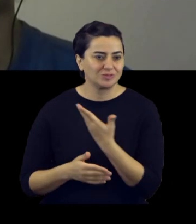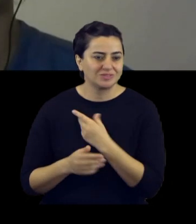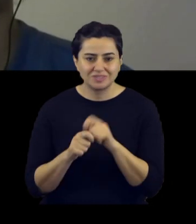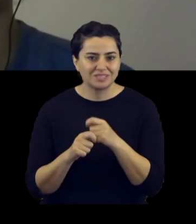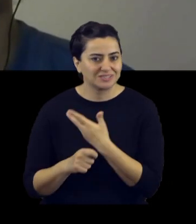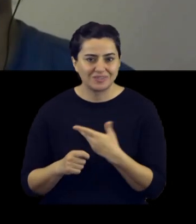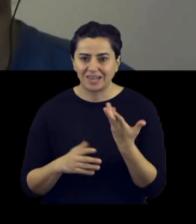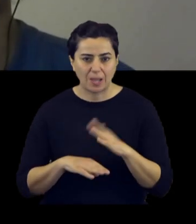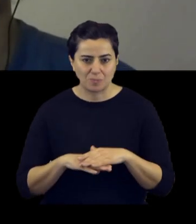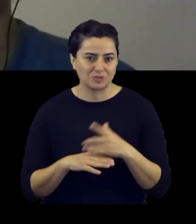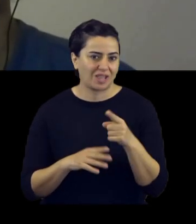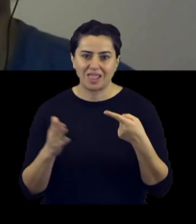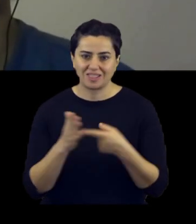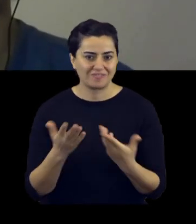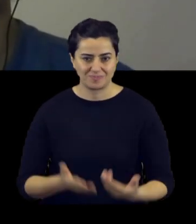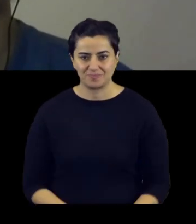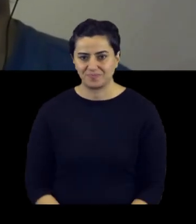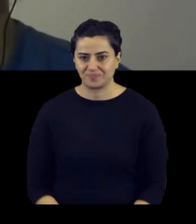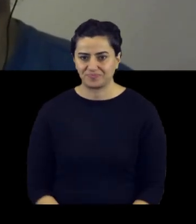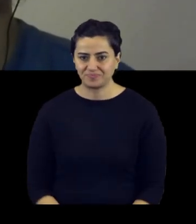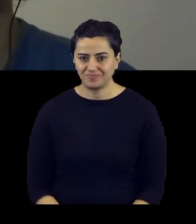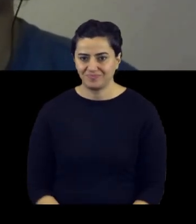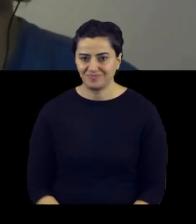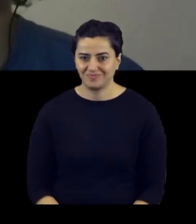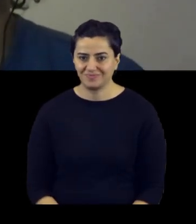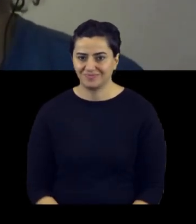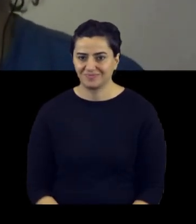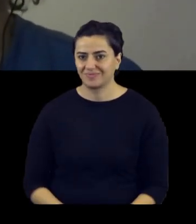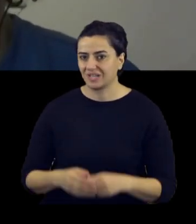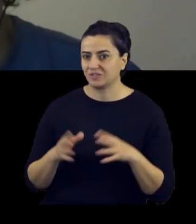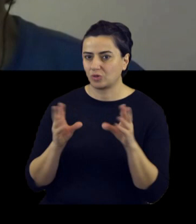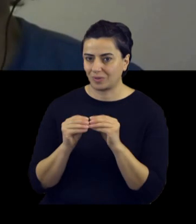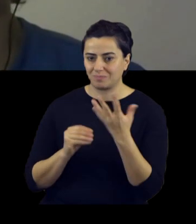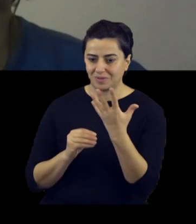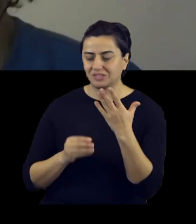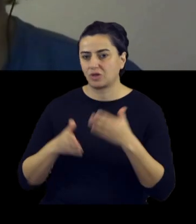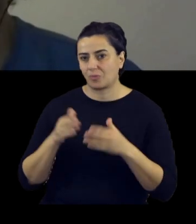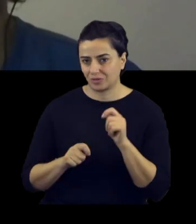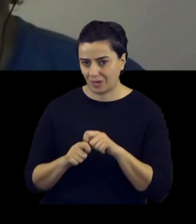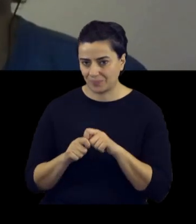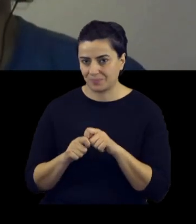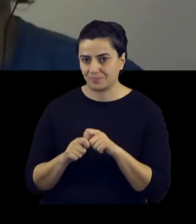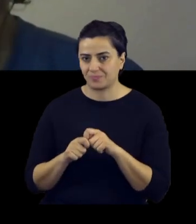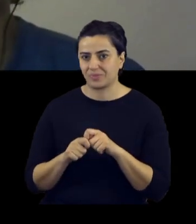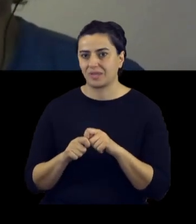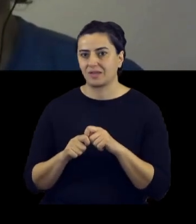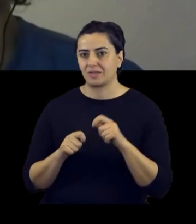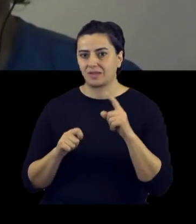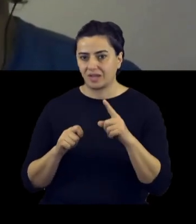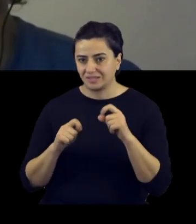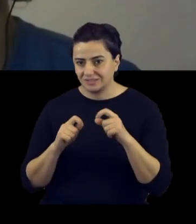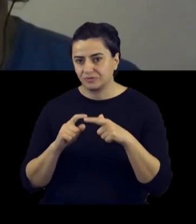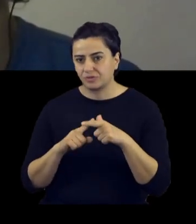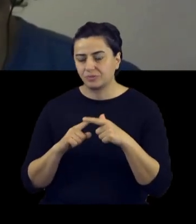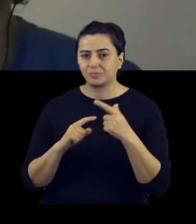hoşlanmak ne demek? Ne yapıyorsun ve ne hedefliyorsun? Tabii, toplamda 5 tane robotum var. Bunlar IC4U,